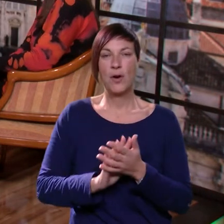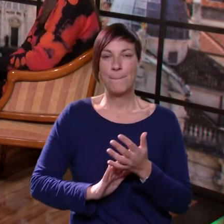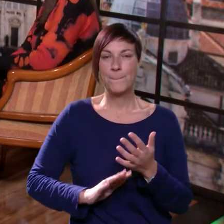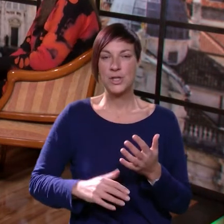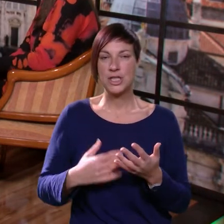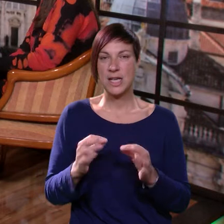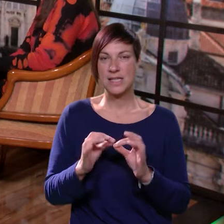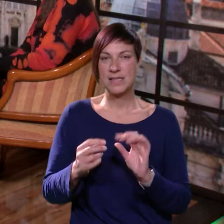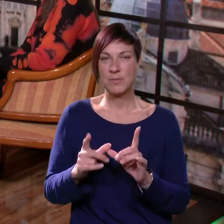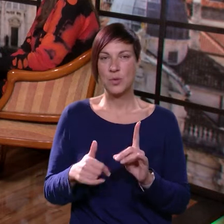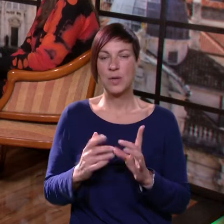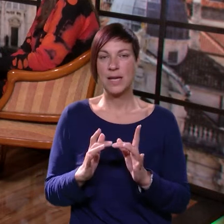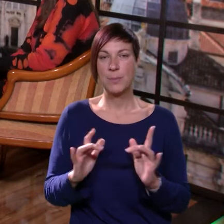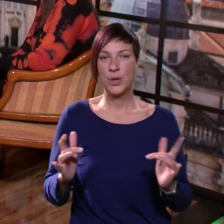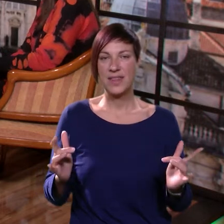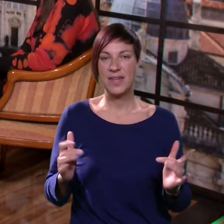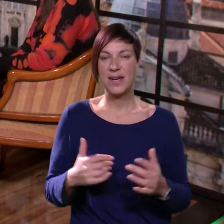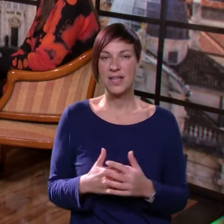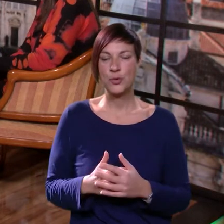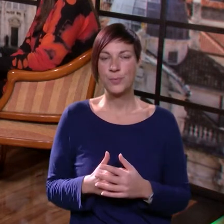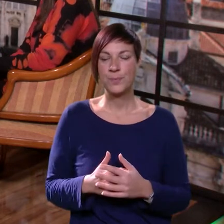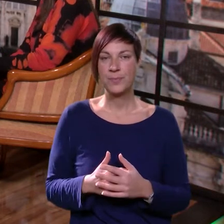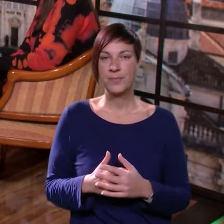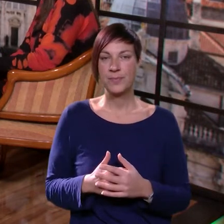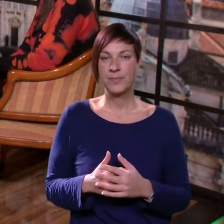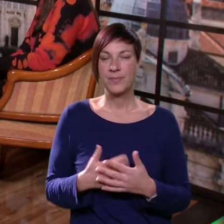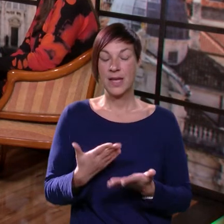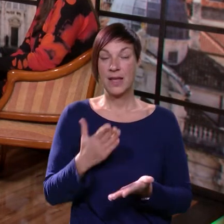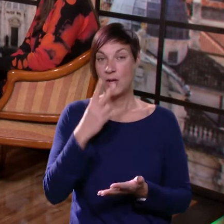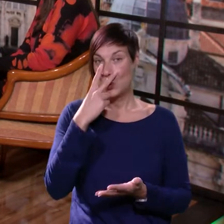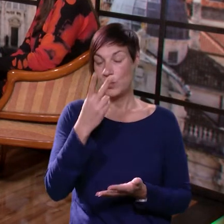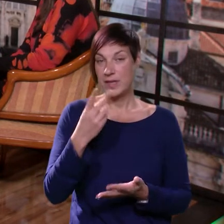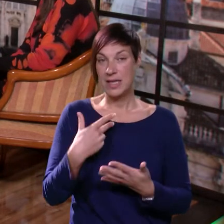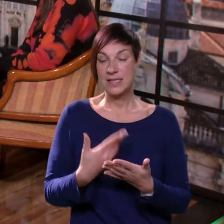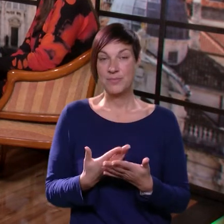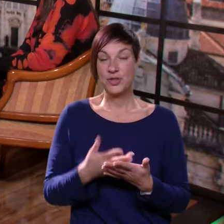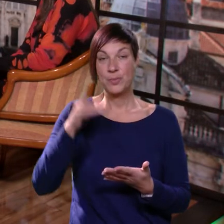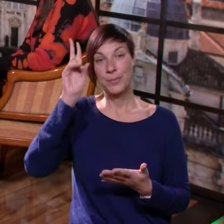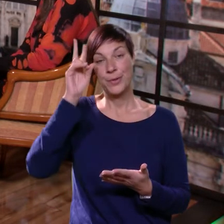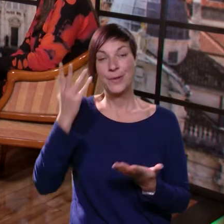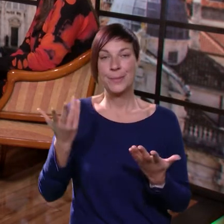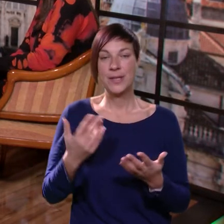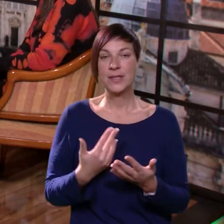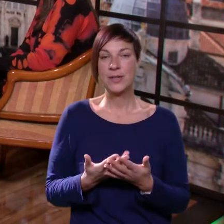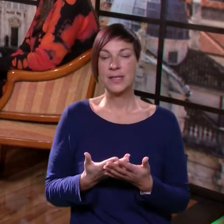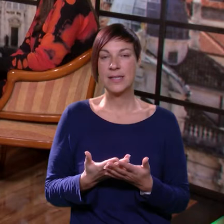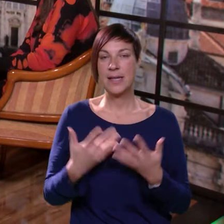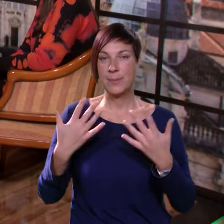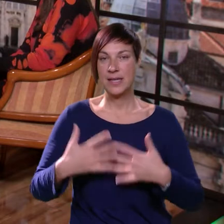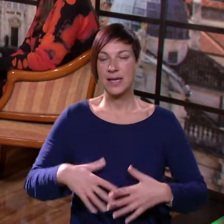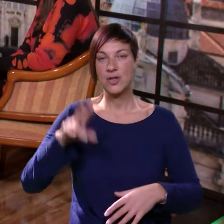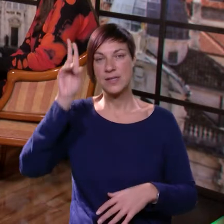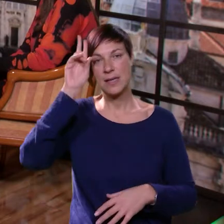počela sam googlati po internetu i u stvari uvidjela sam da bi to moglo biti tu, da bi